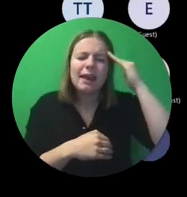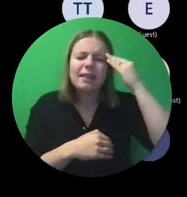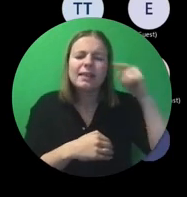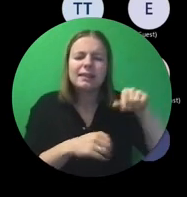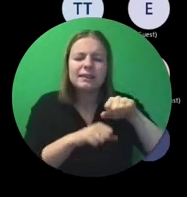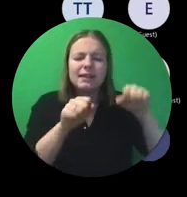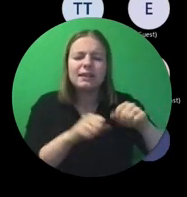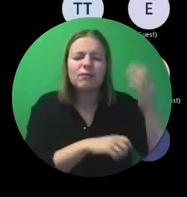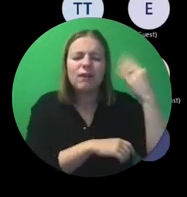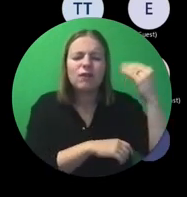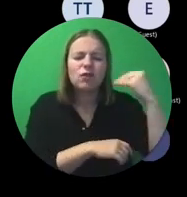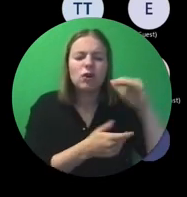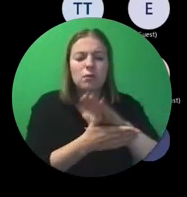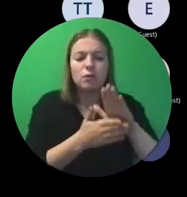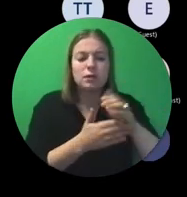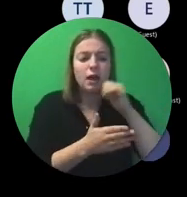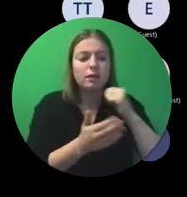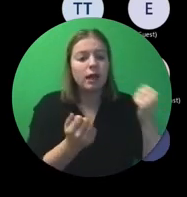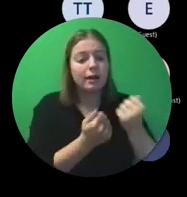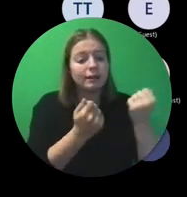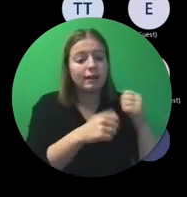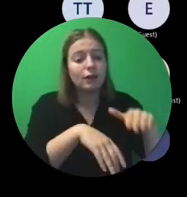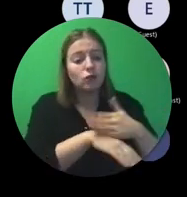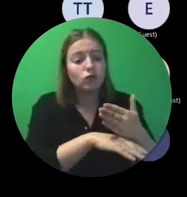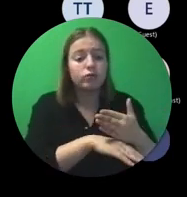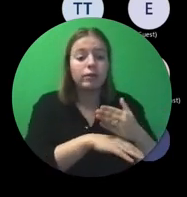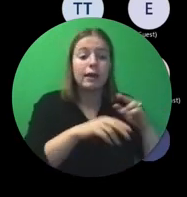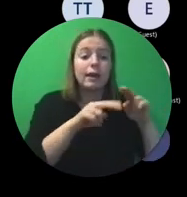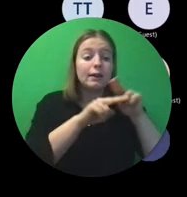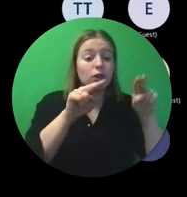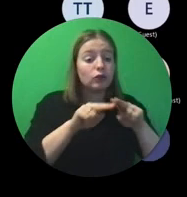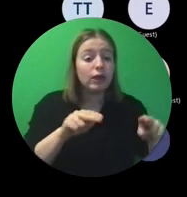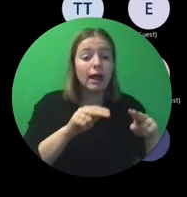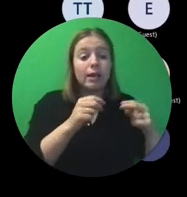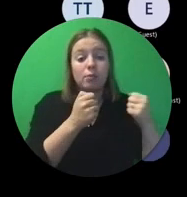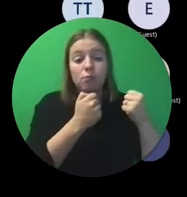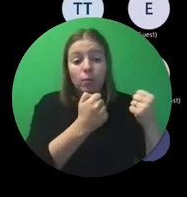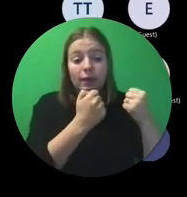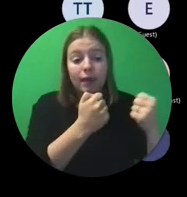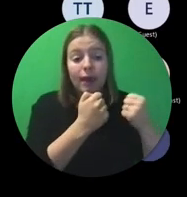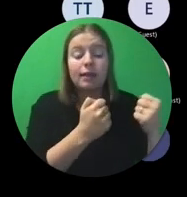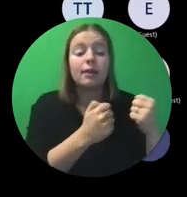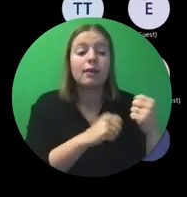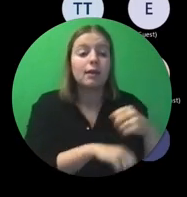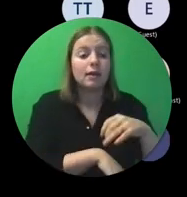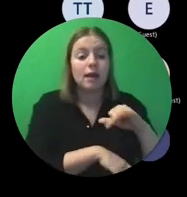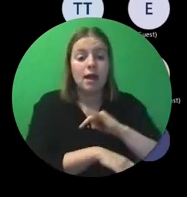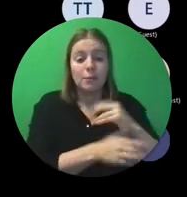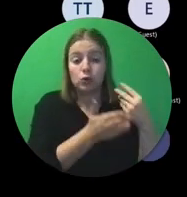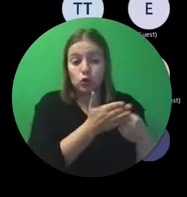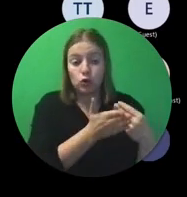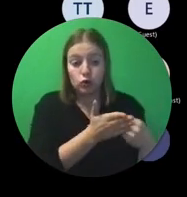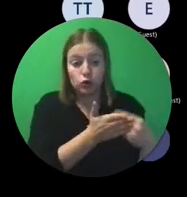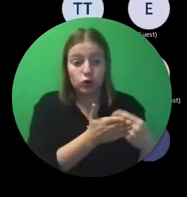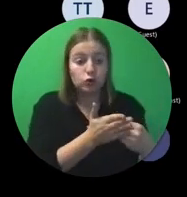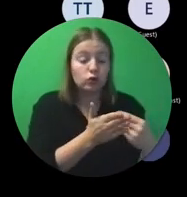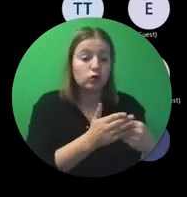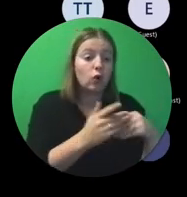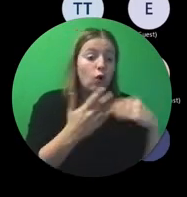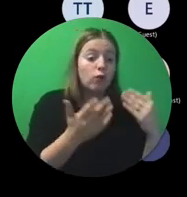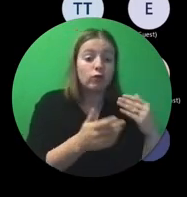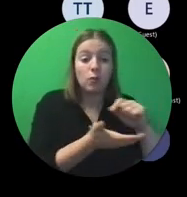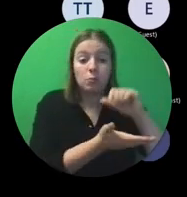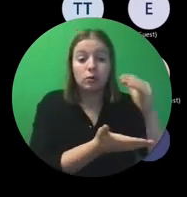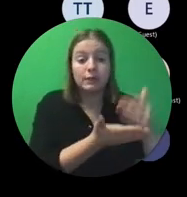Stel dat je een bepaalde activiteit onderneemt, een internationale mobiliteit. Dan heb je daar een bepaalde kost of een bepaald